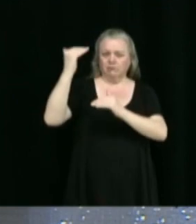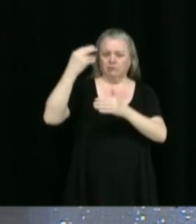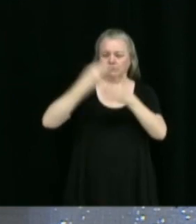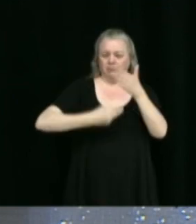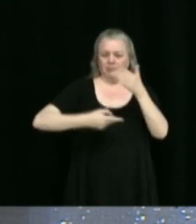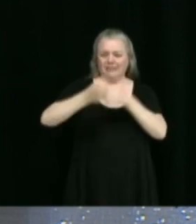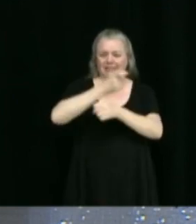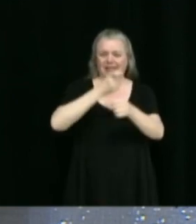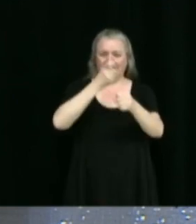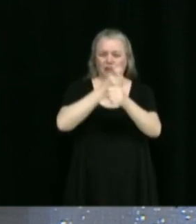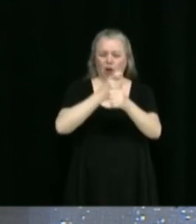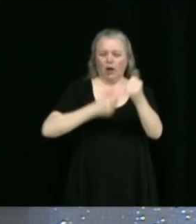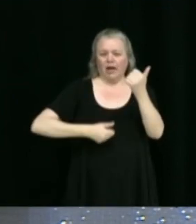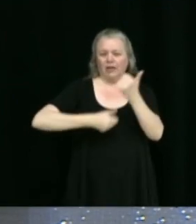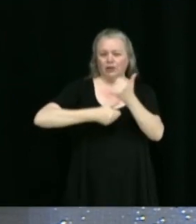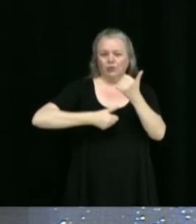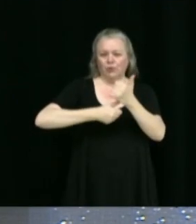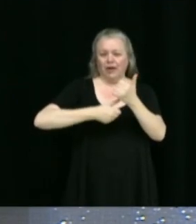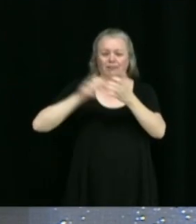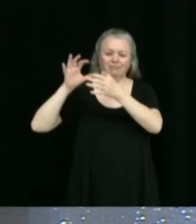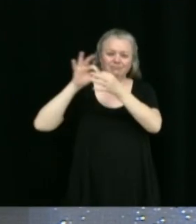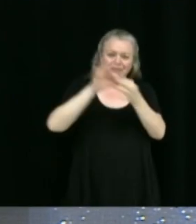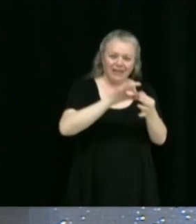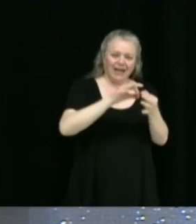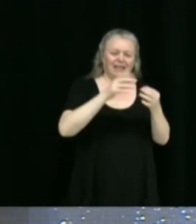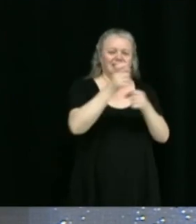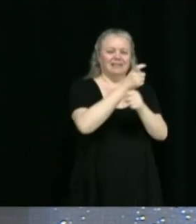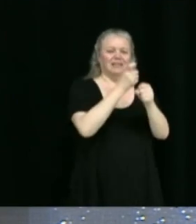directeur général adjoint au sein de la Direction générale.